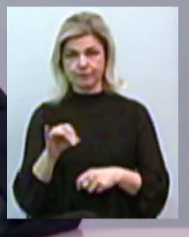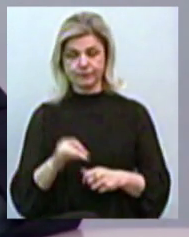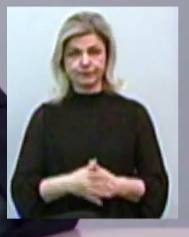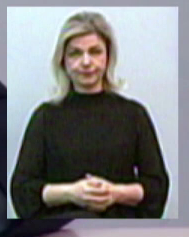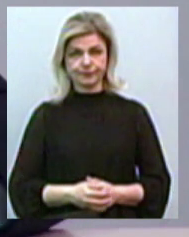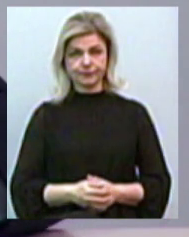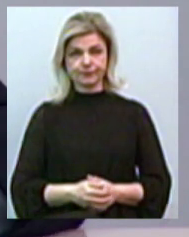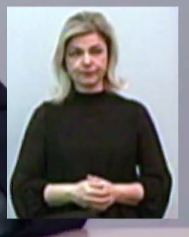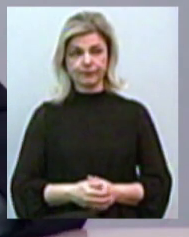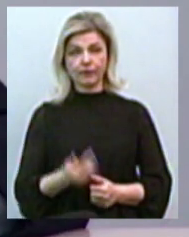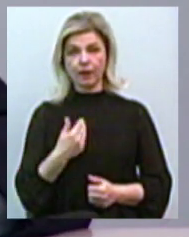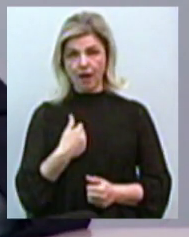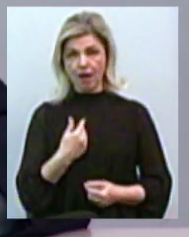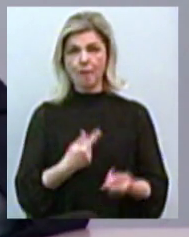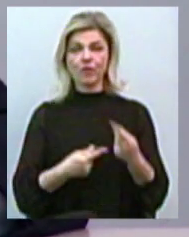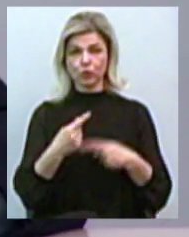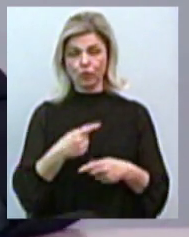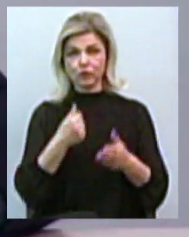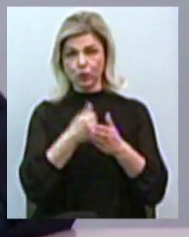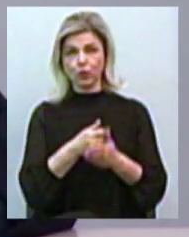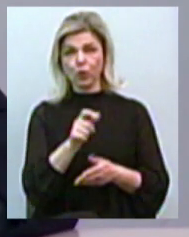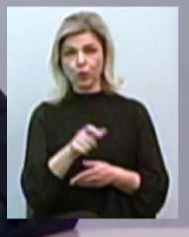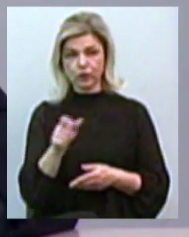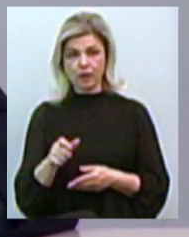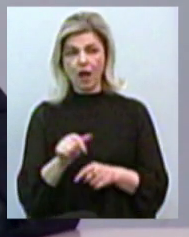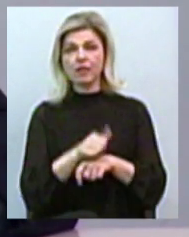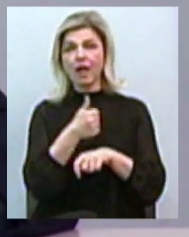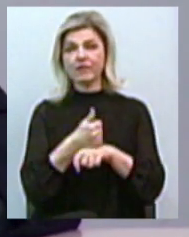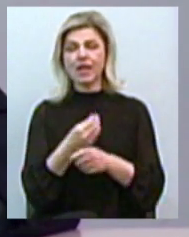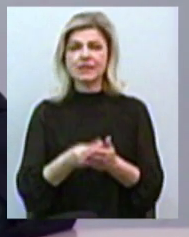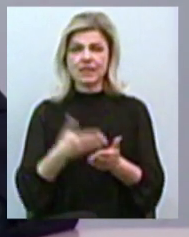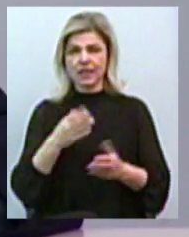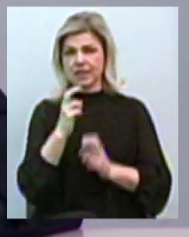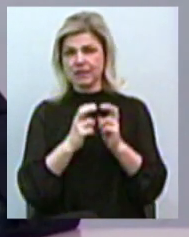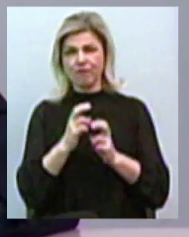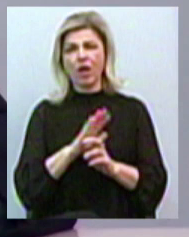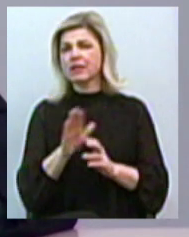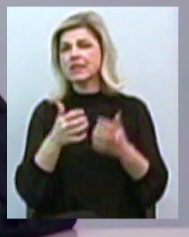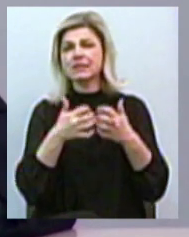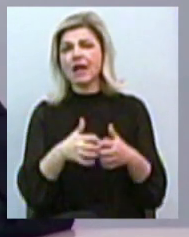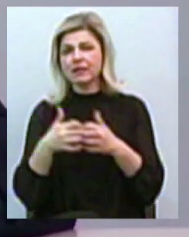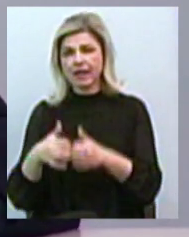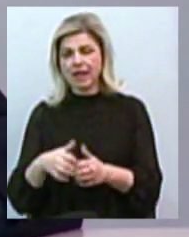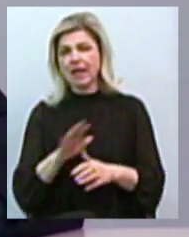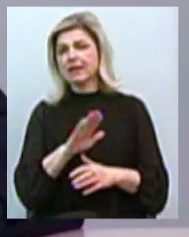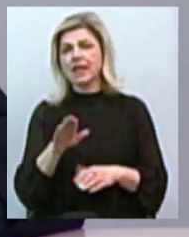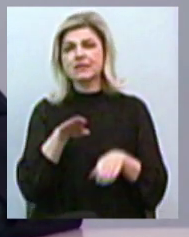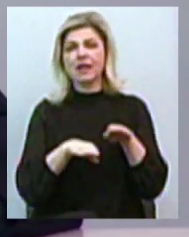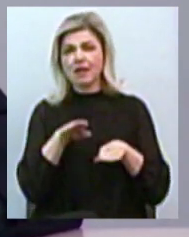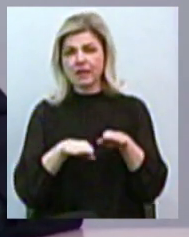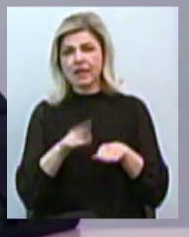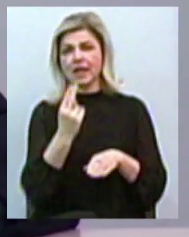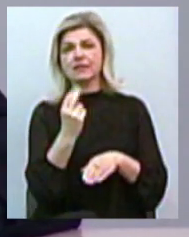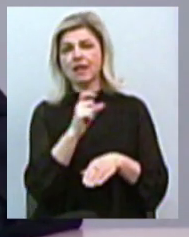Я б вернуся до людей. Відповідна цінність заводу – це не станки і не склади, цеха,